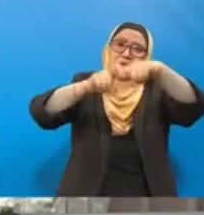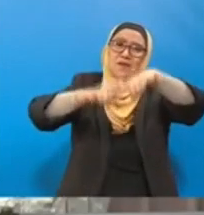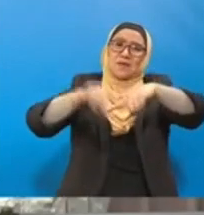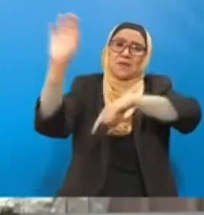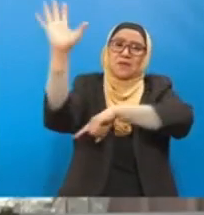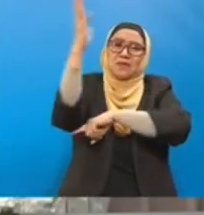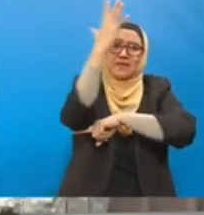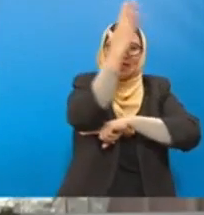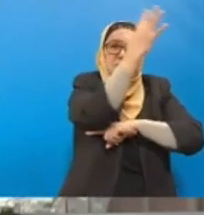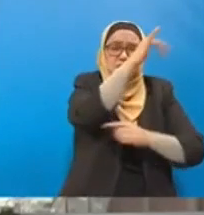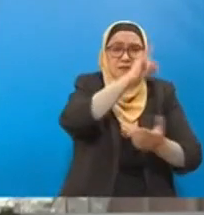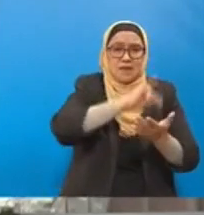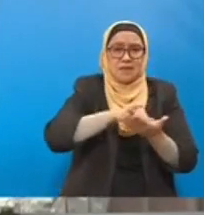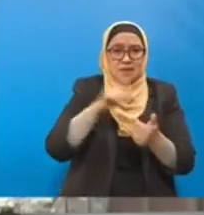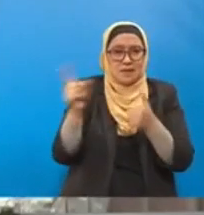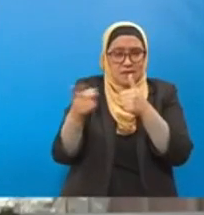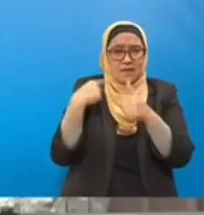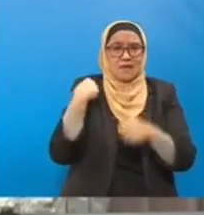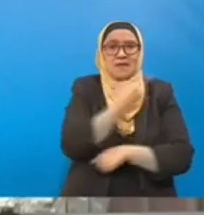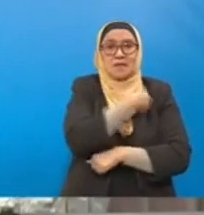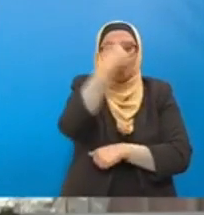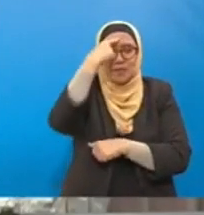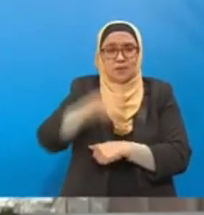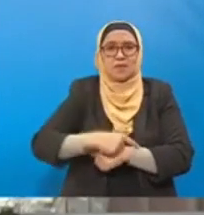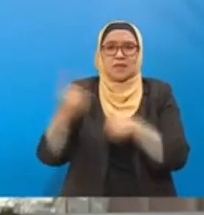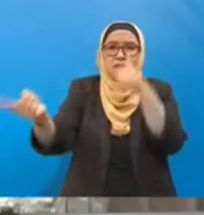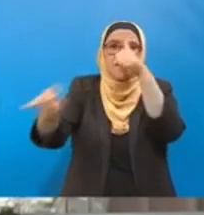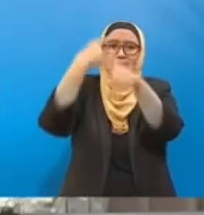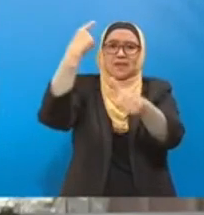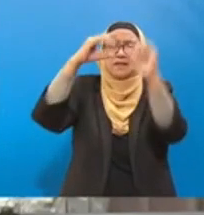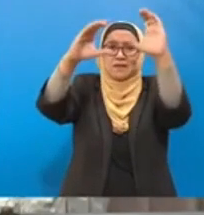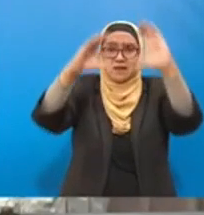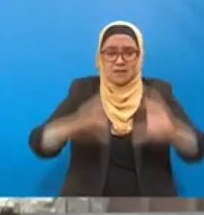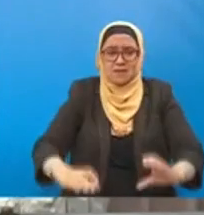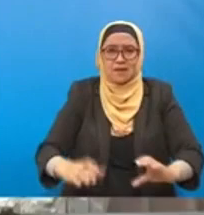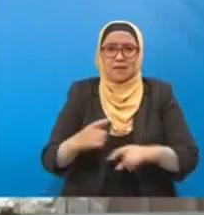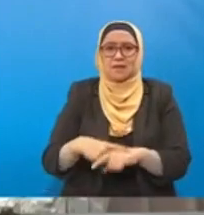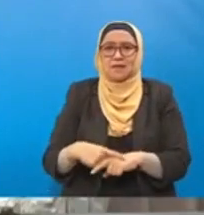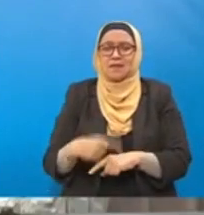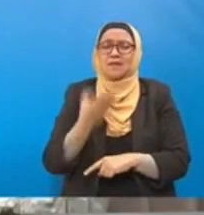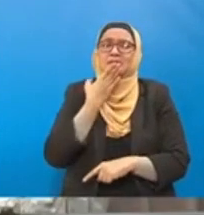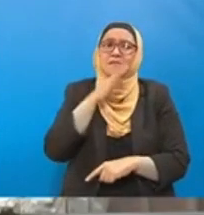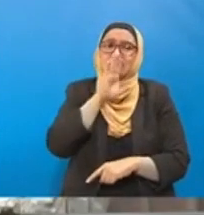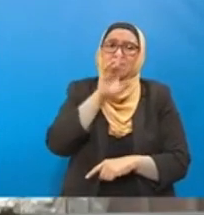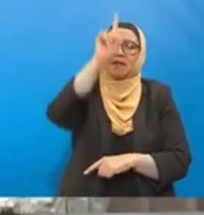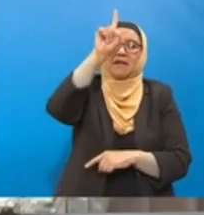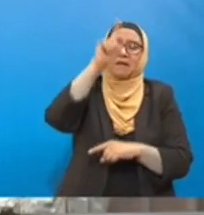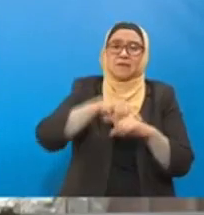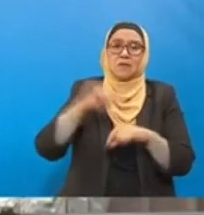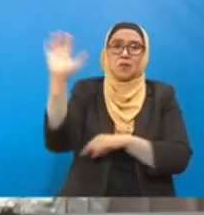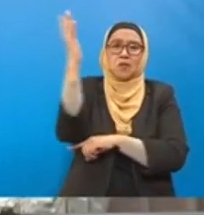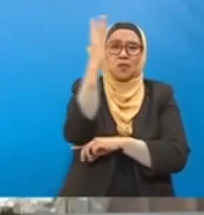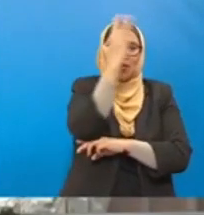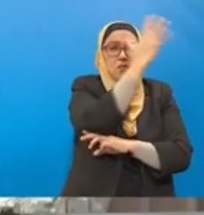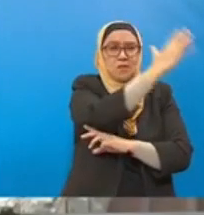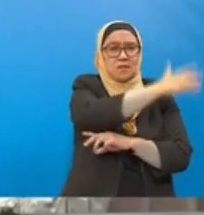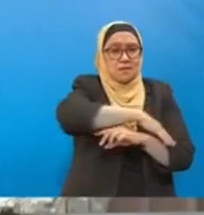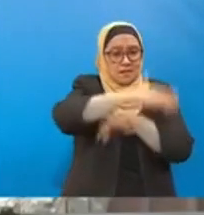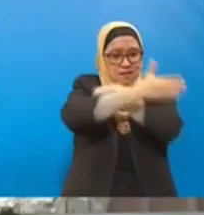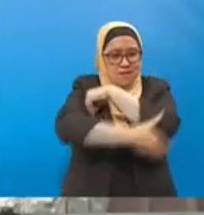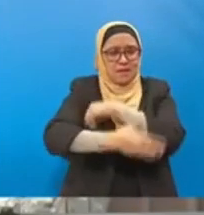sebagai offset utama. Alhamdulillah kita negara kita, sebagaimana yang telah dimaklumkan dengan Dewan yang mulai ini, hutan negara masih lagi lebih dari 5%